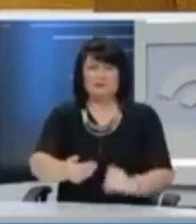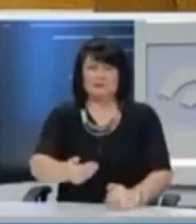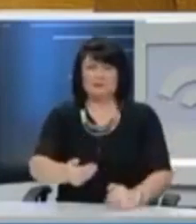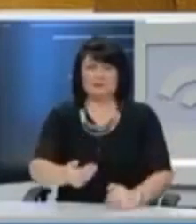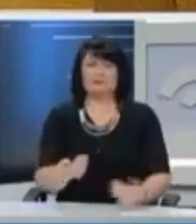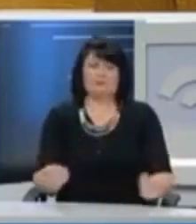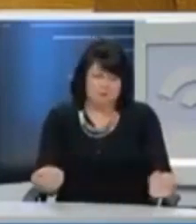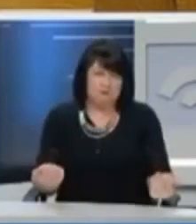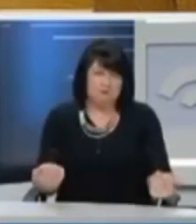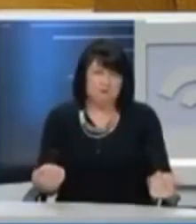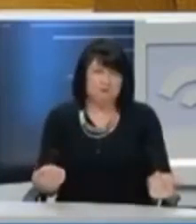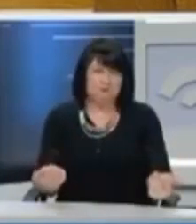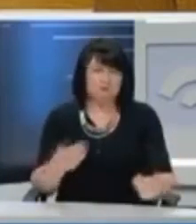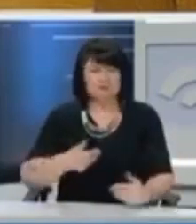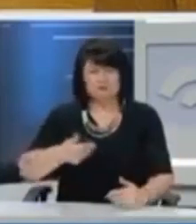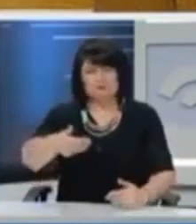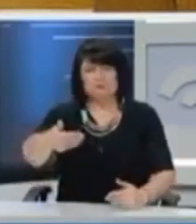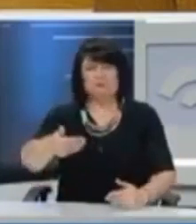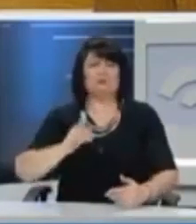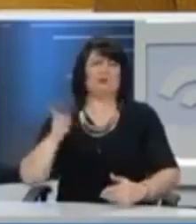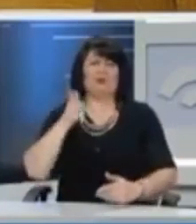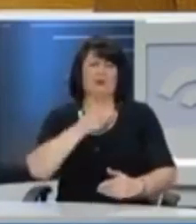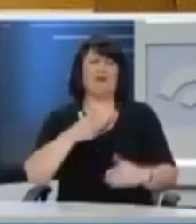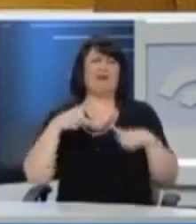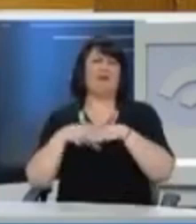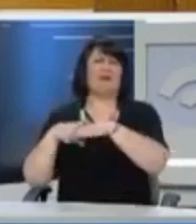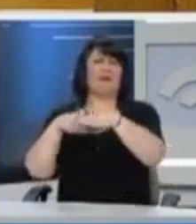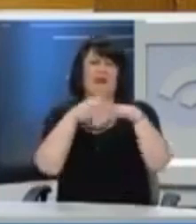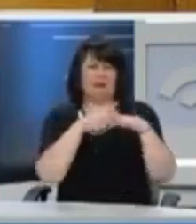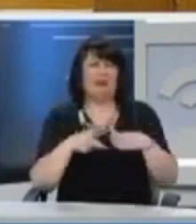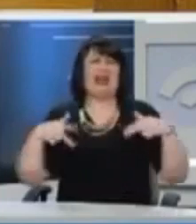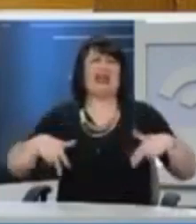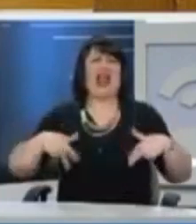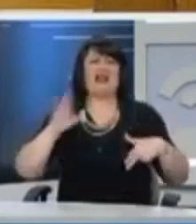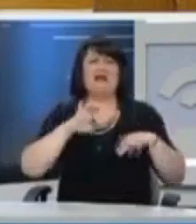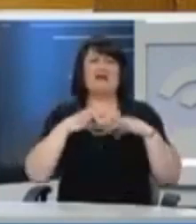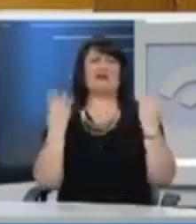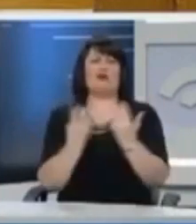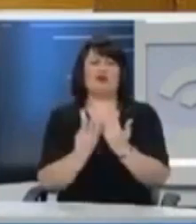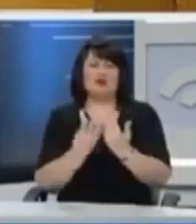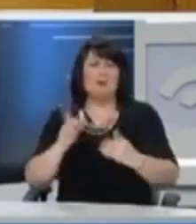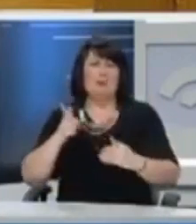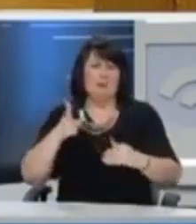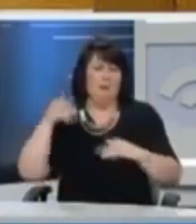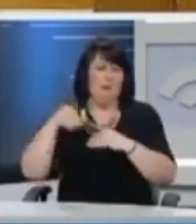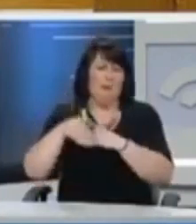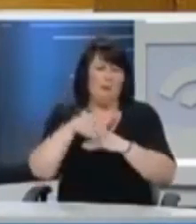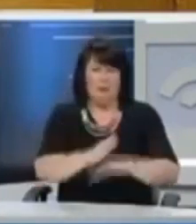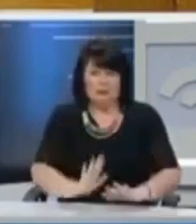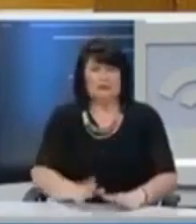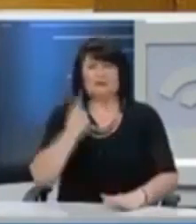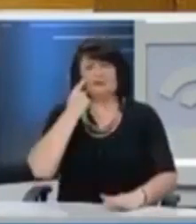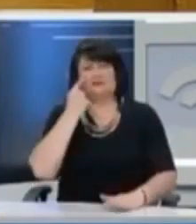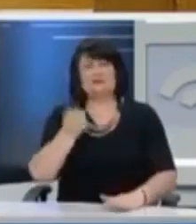ακολουθίας πτωχεύσεων τραπεζών και κρατών σε όλη την Ευρωζώνη, ακούγαμε το παραμύθι